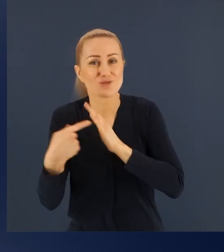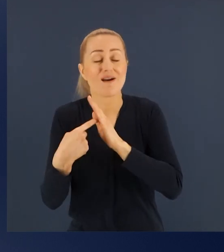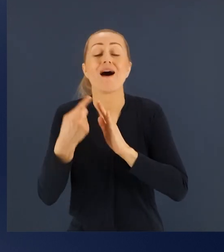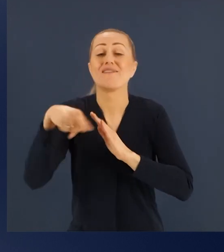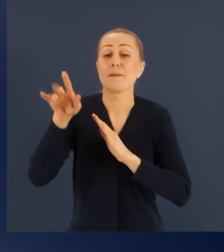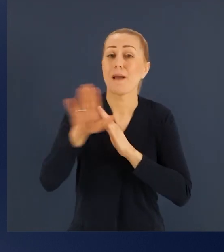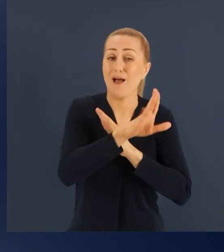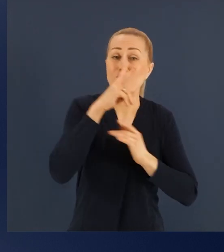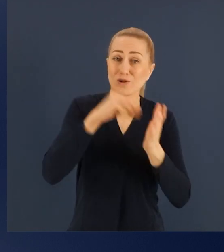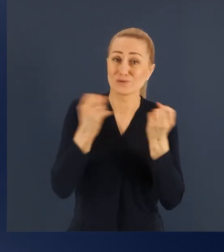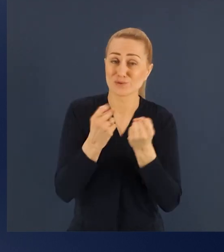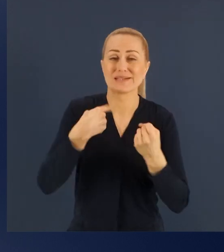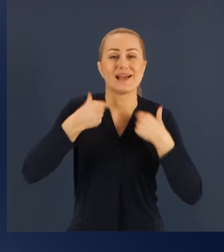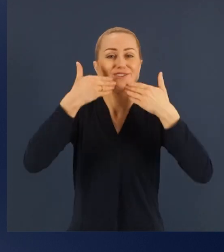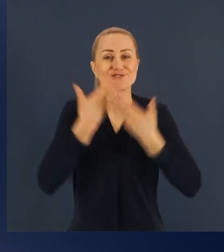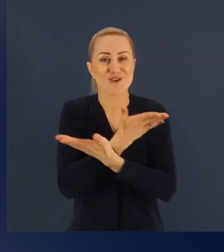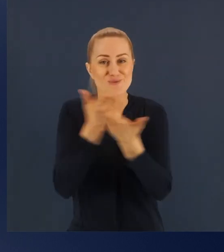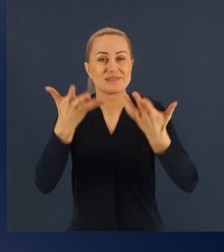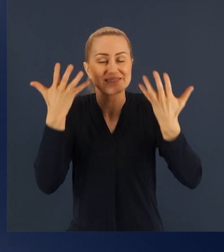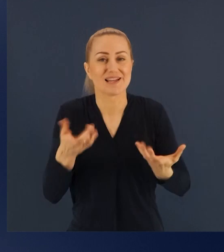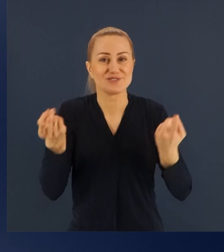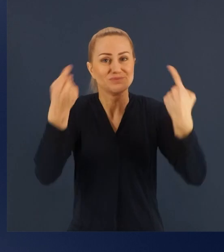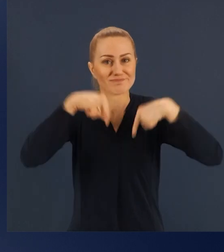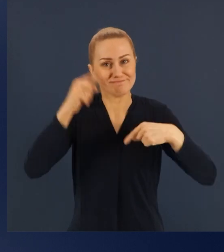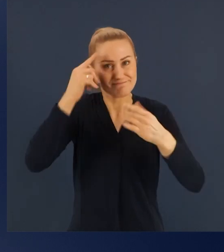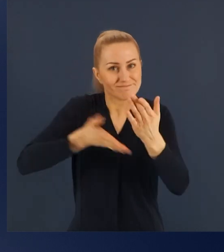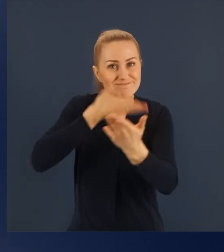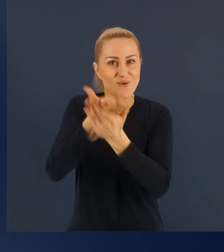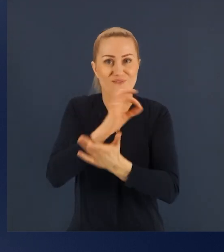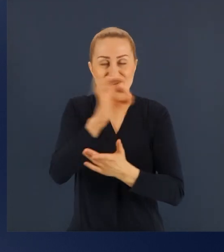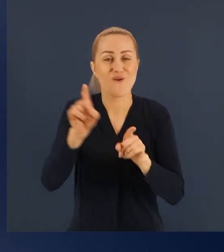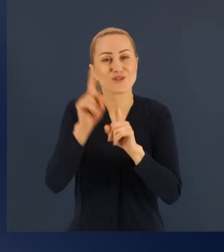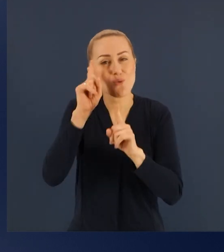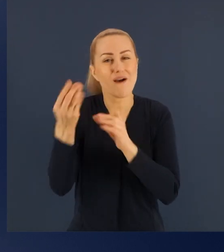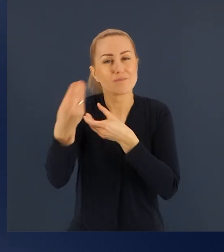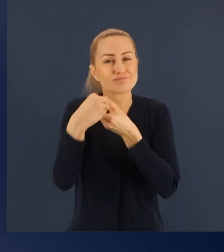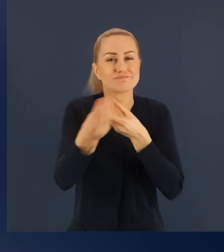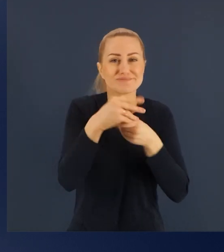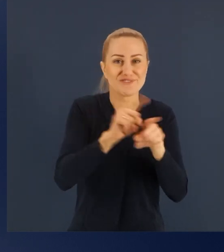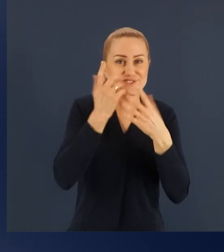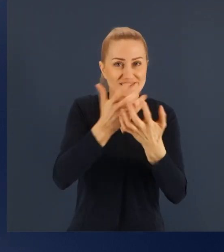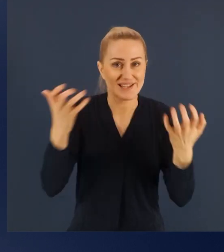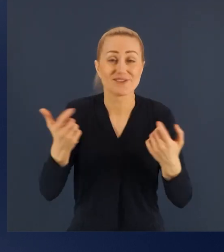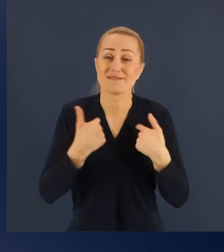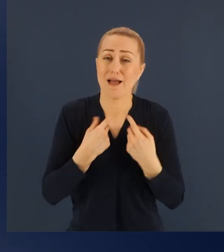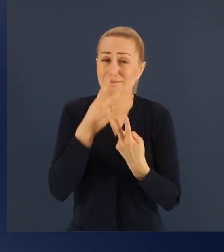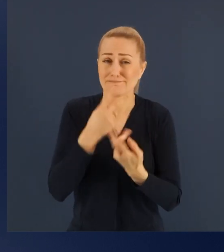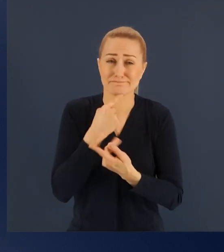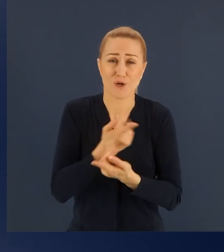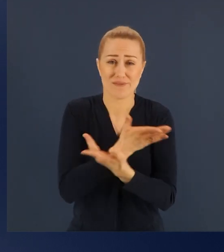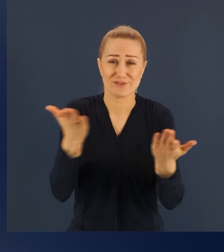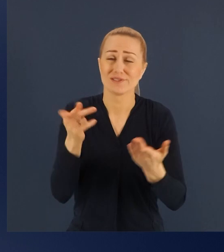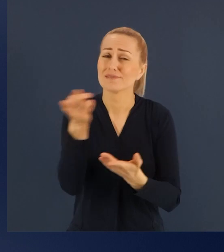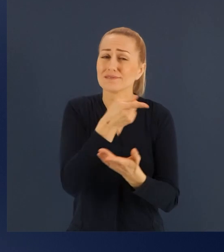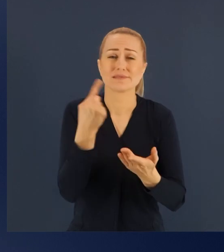propozycjami i swoimi uwagami. Chcę podkreślić, że jest to dla mnie bardzo cenne, bo pokazuje, że bierzecie państwo też